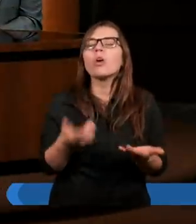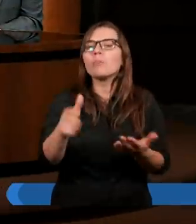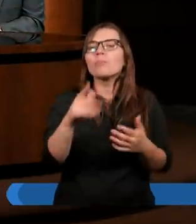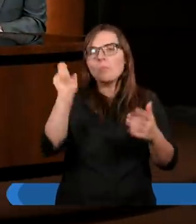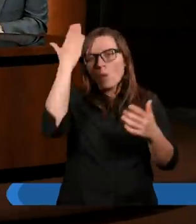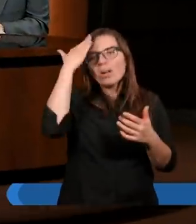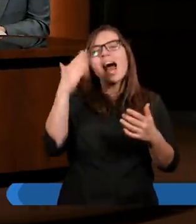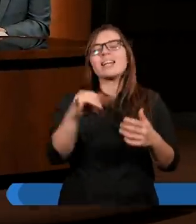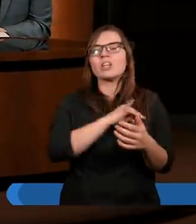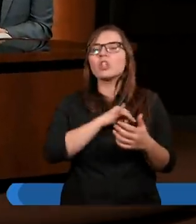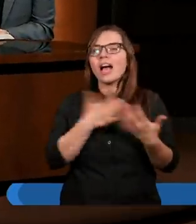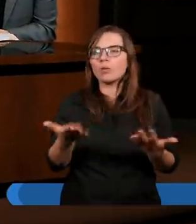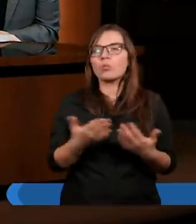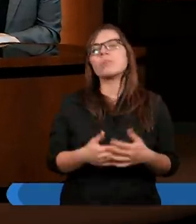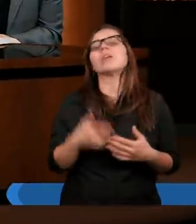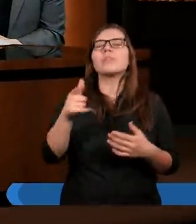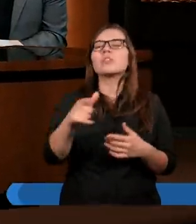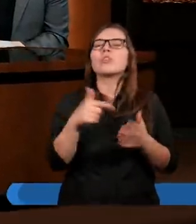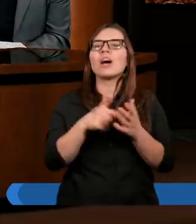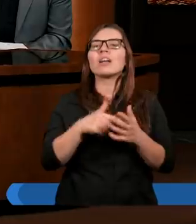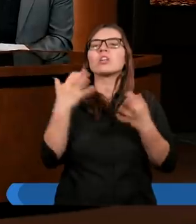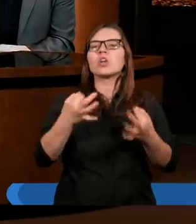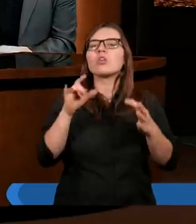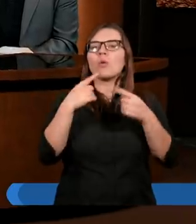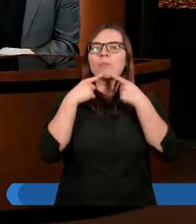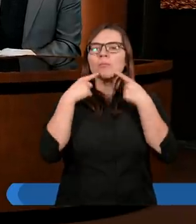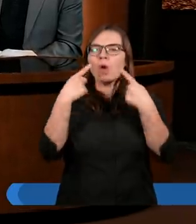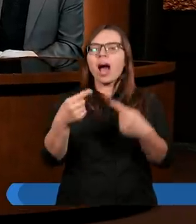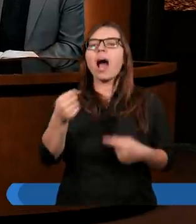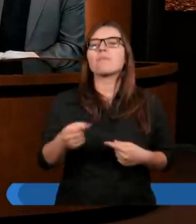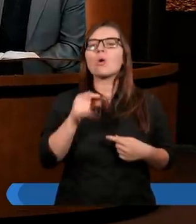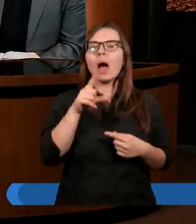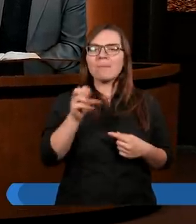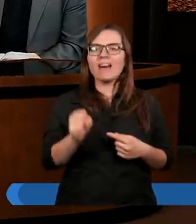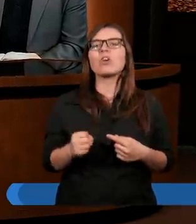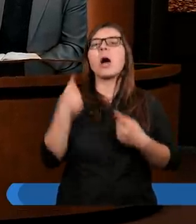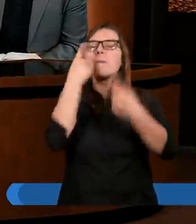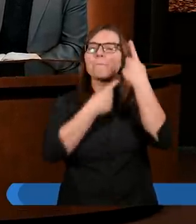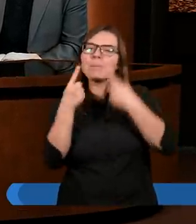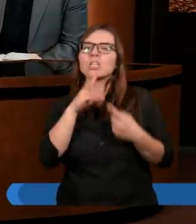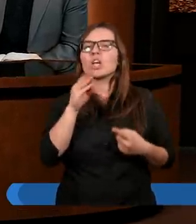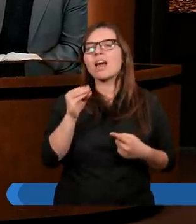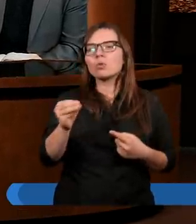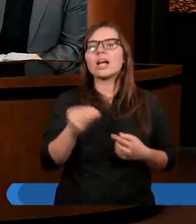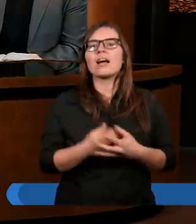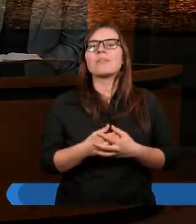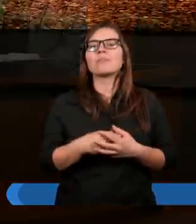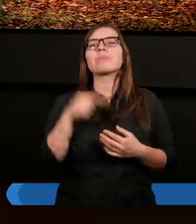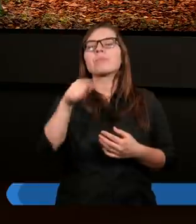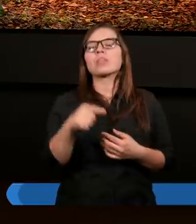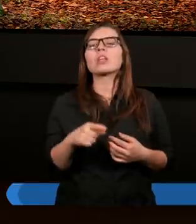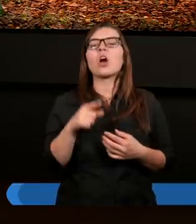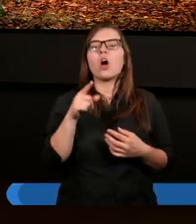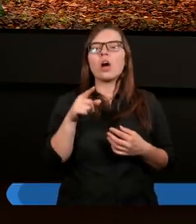bardzo. Waldku, do tego, co wcześniej powiedziałeś odnośnie apostoła Pawła. Myślę, że tą